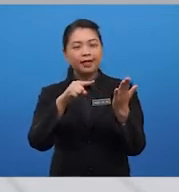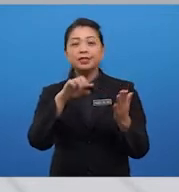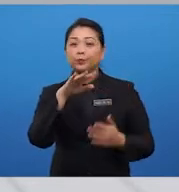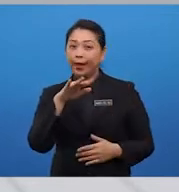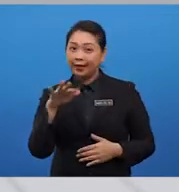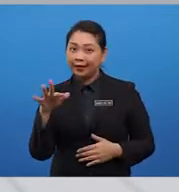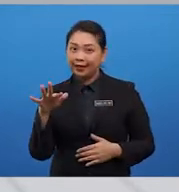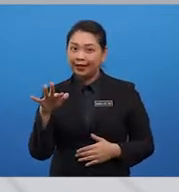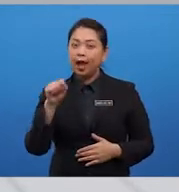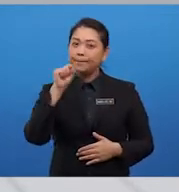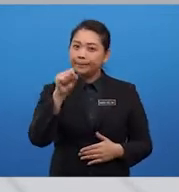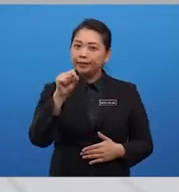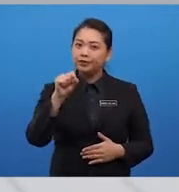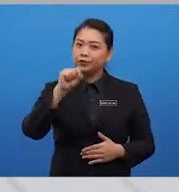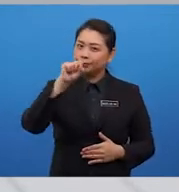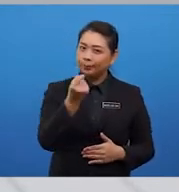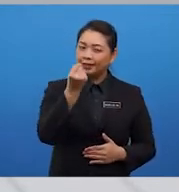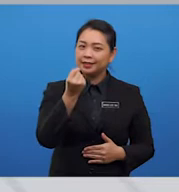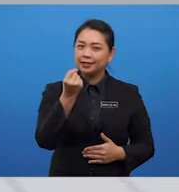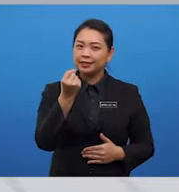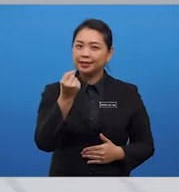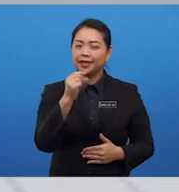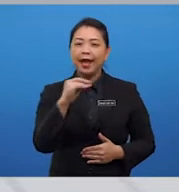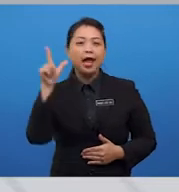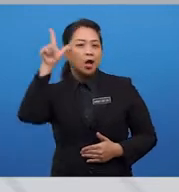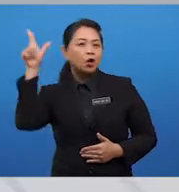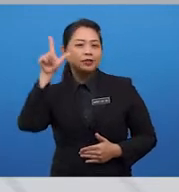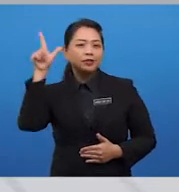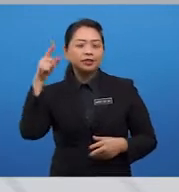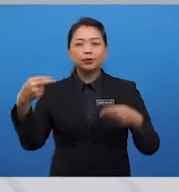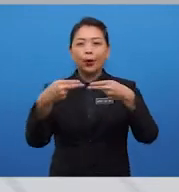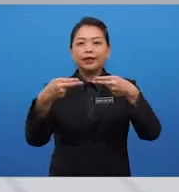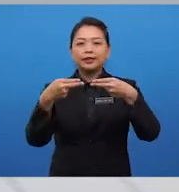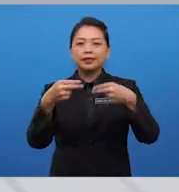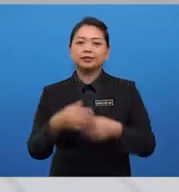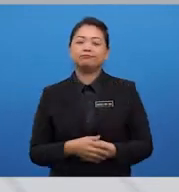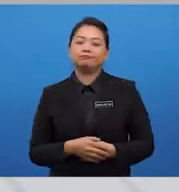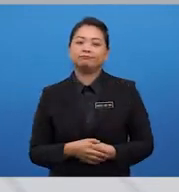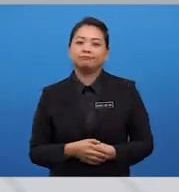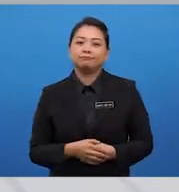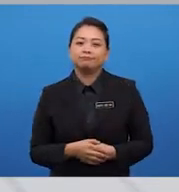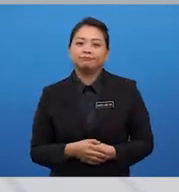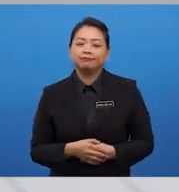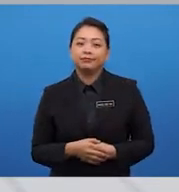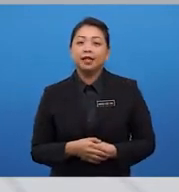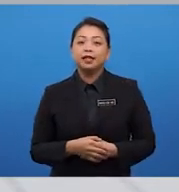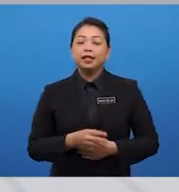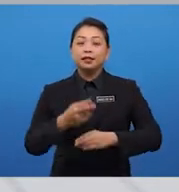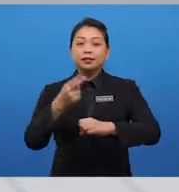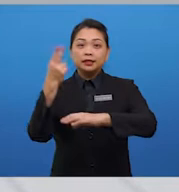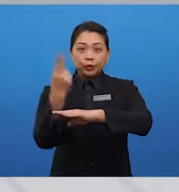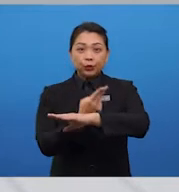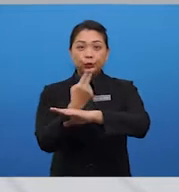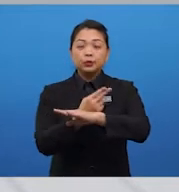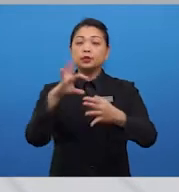punctuations, and also logical connectors. Logical connectors, the use of